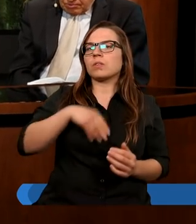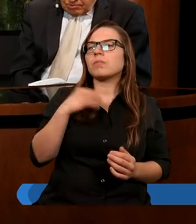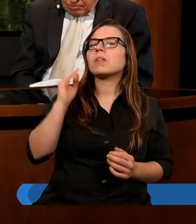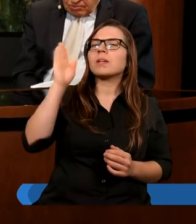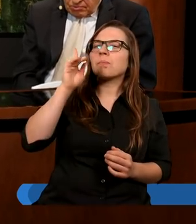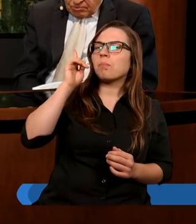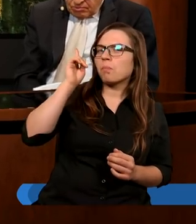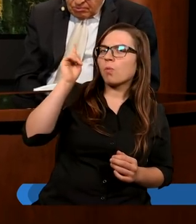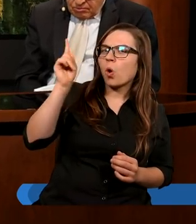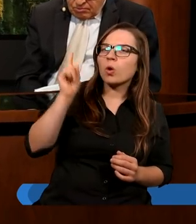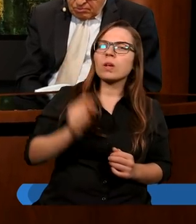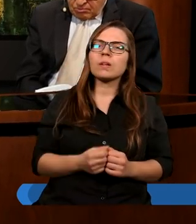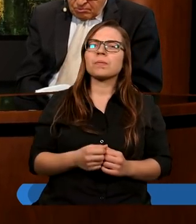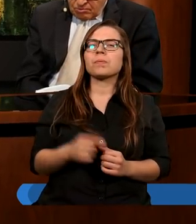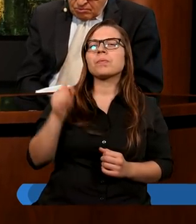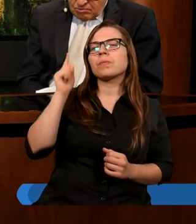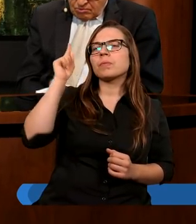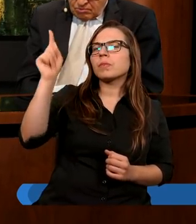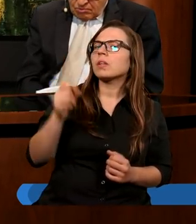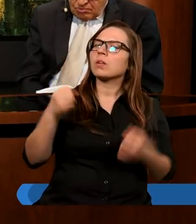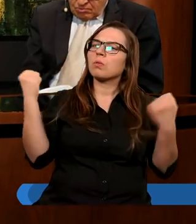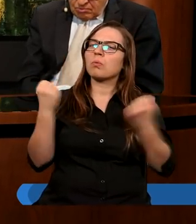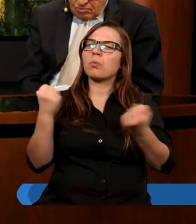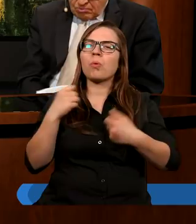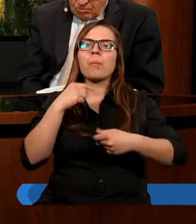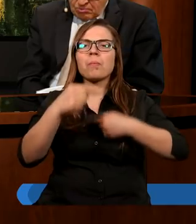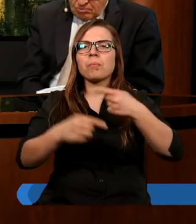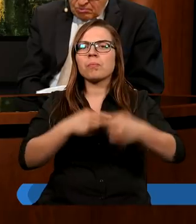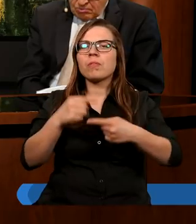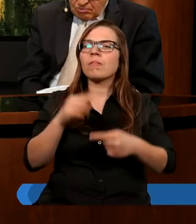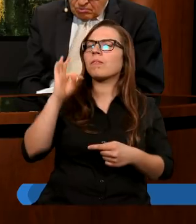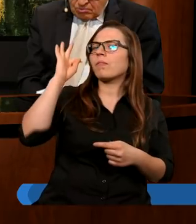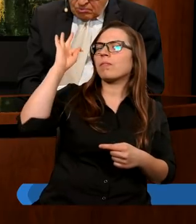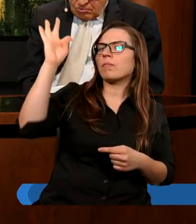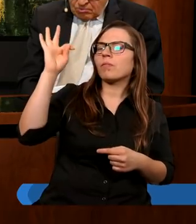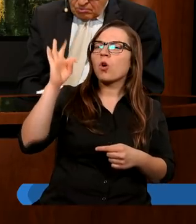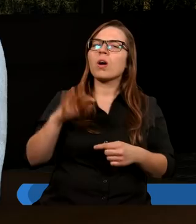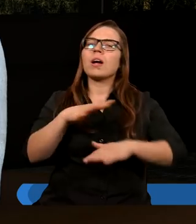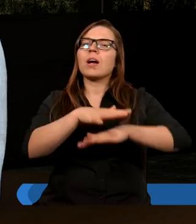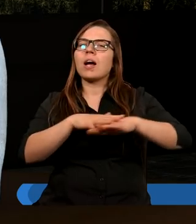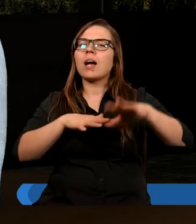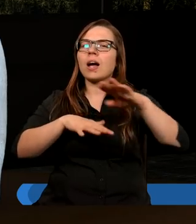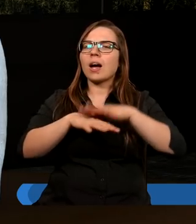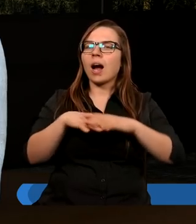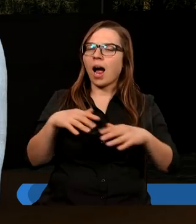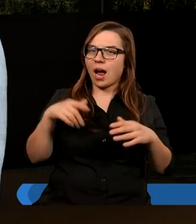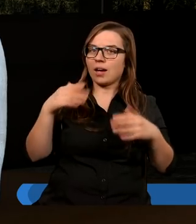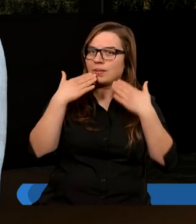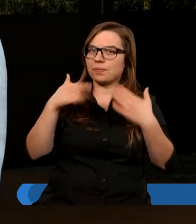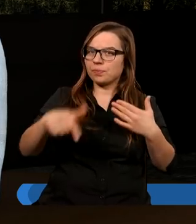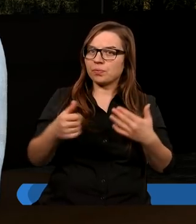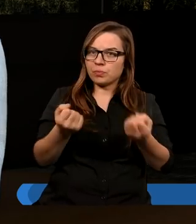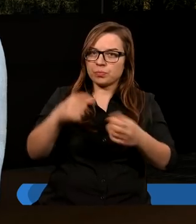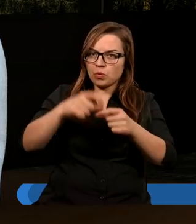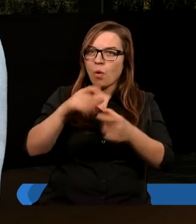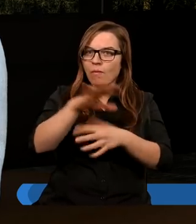Łaskawy Panie, to nasz przywilej. Gdy w naszych rękach trzymamy Słowo, które Ty kazałeś